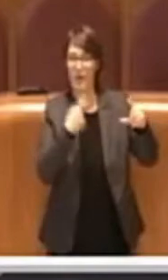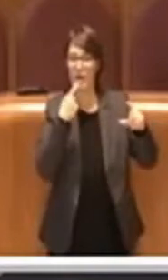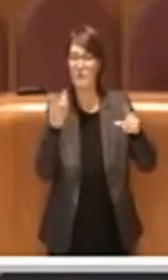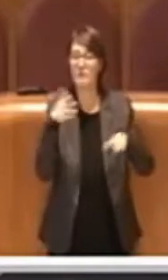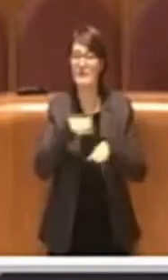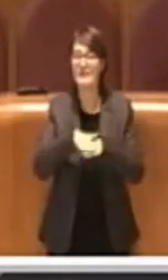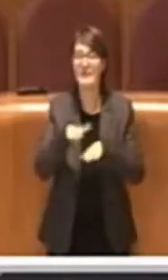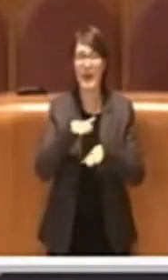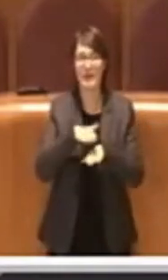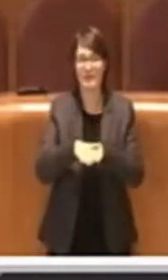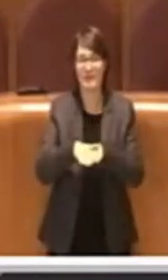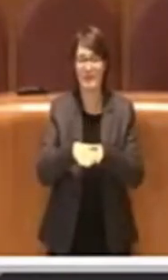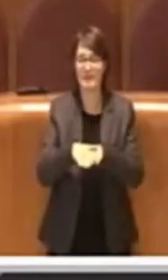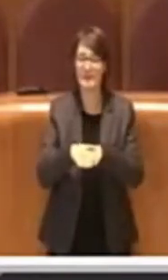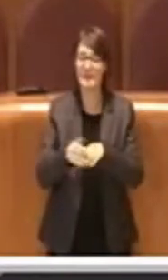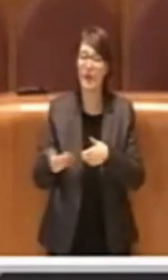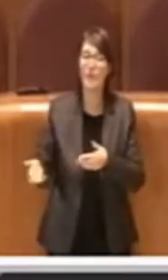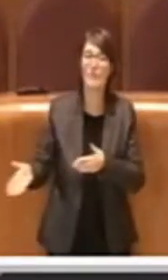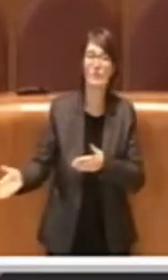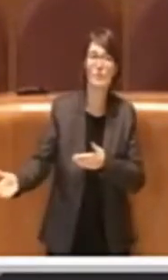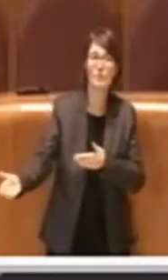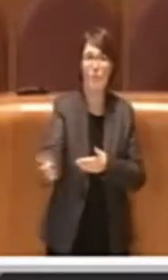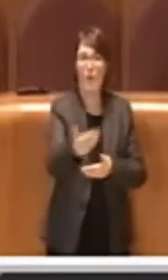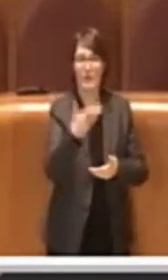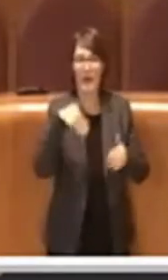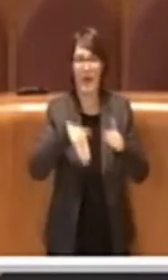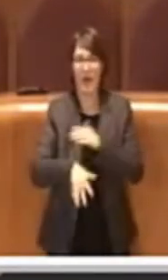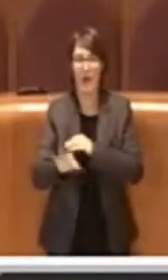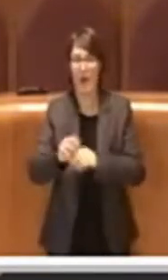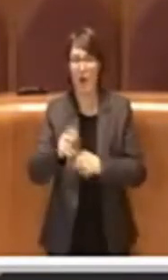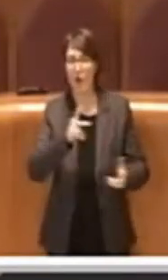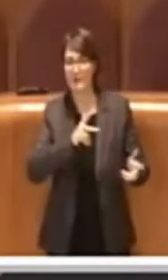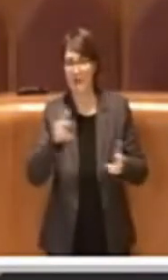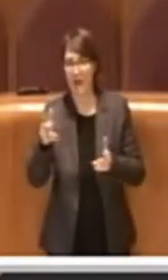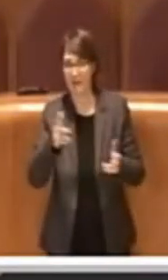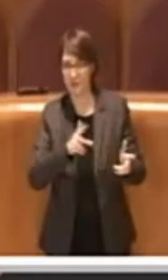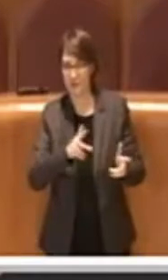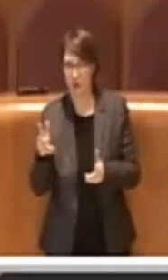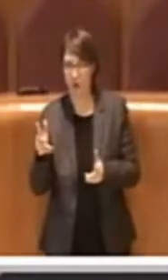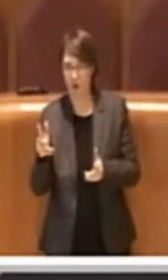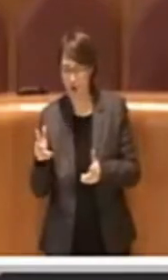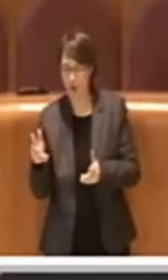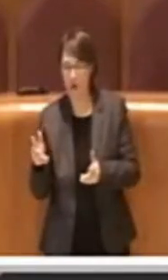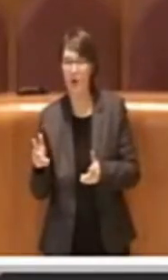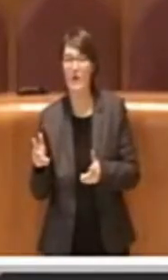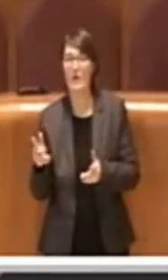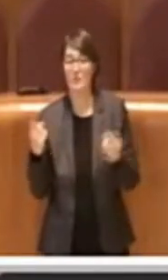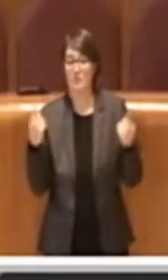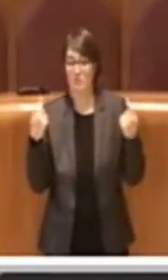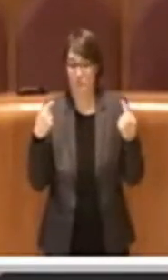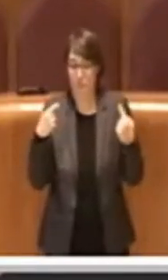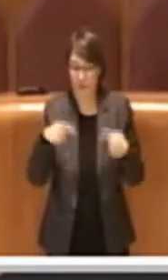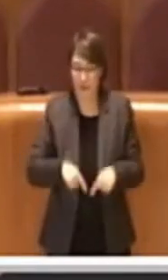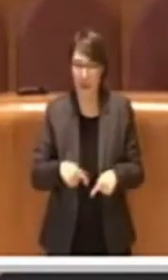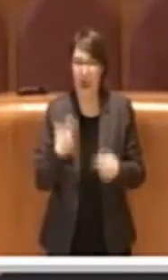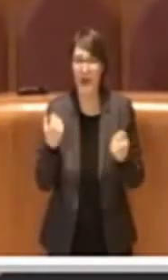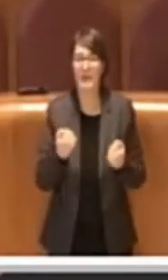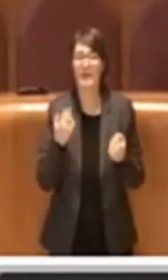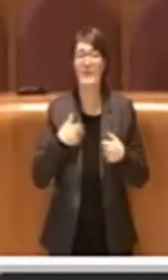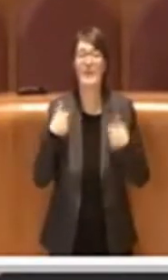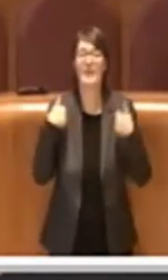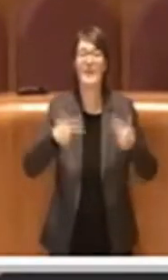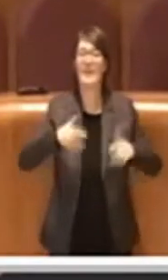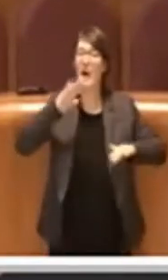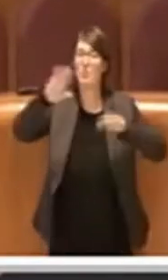svuotare cantine o fare trasloghi, ebbene queste attività non hanno solo l'effetto di sporcare la città con gli